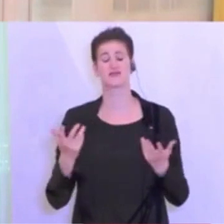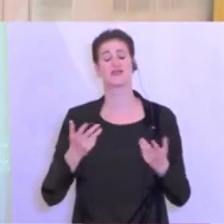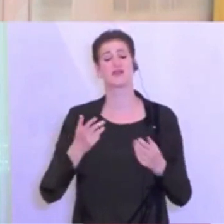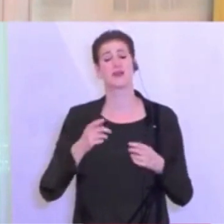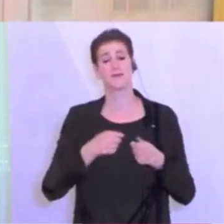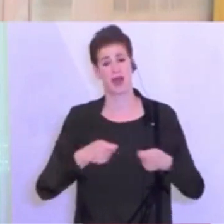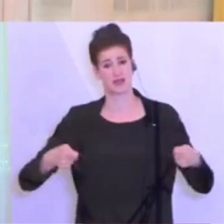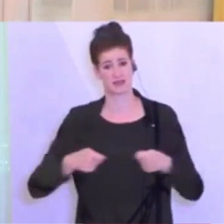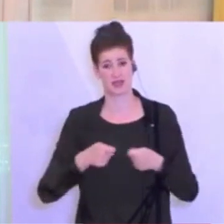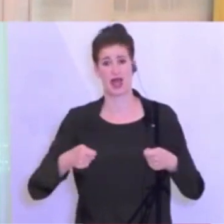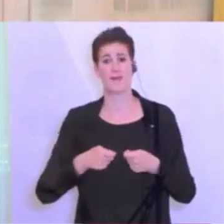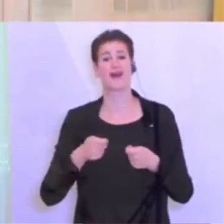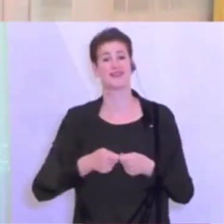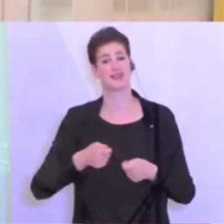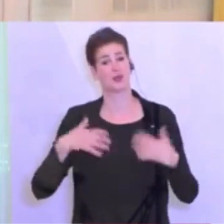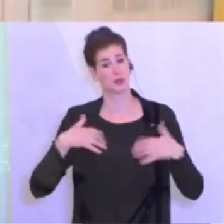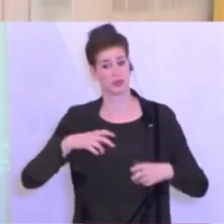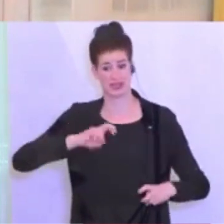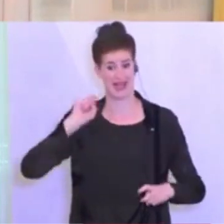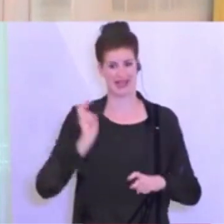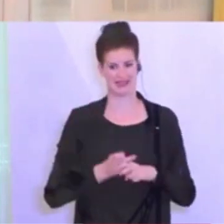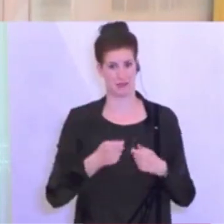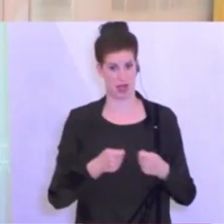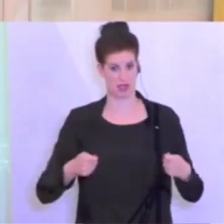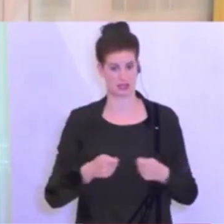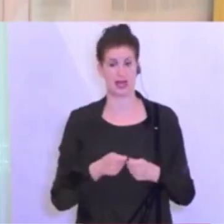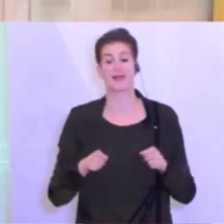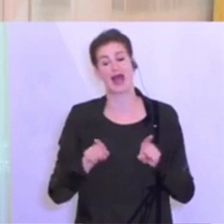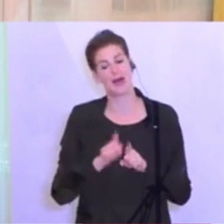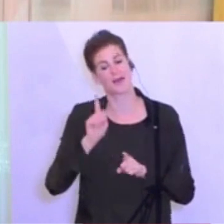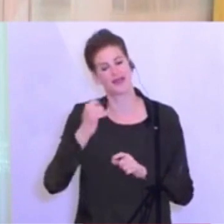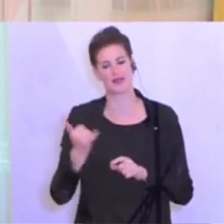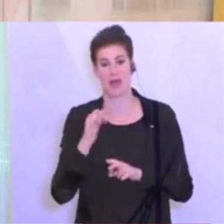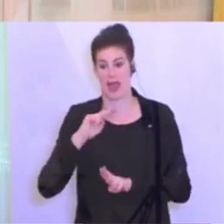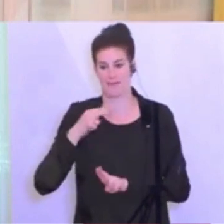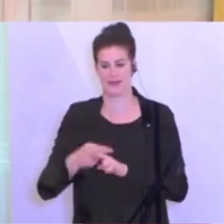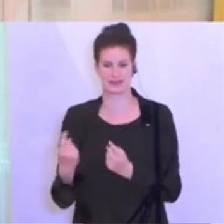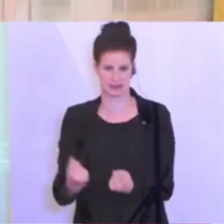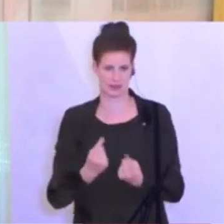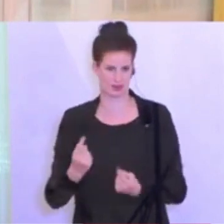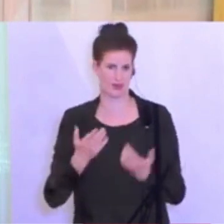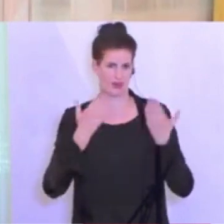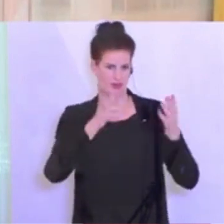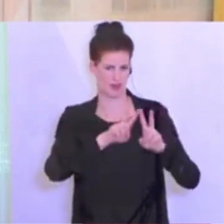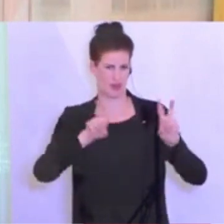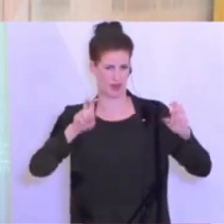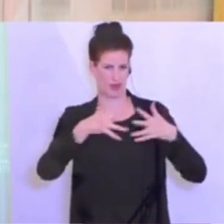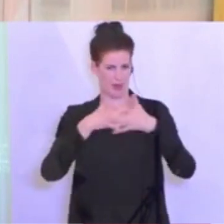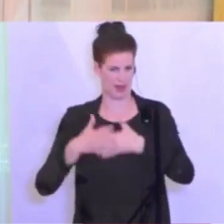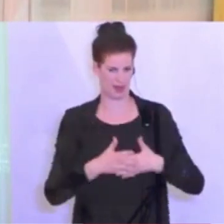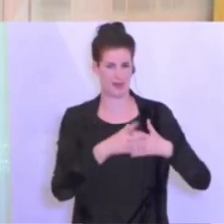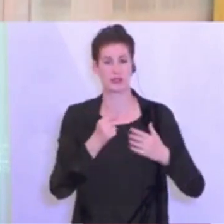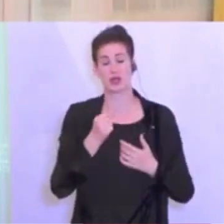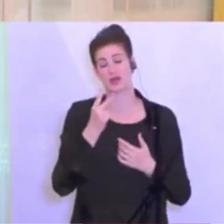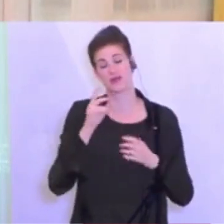ein Abwägen, kurzfristig angepasst, differenziert auch an die Situation der Entwicklung des Virus,